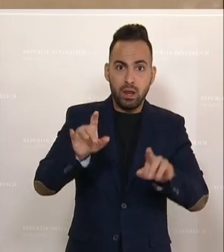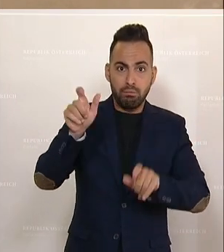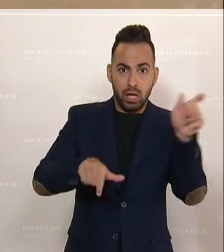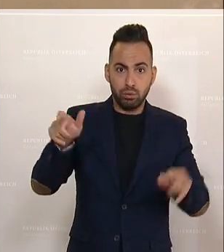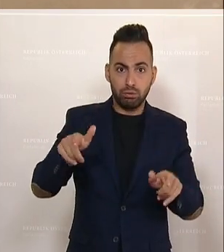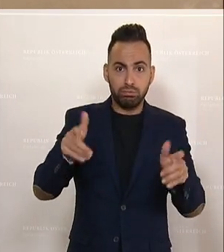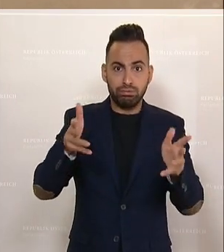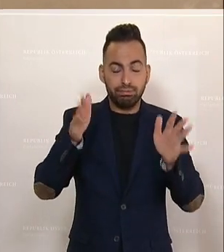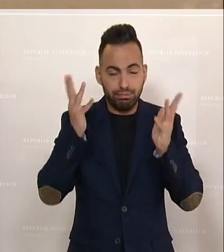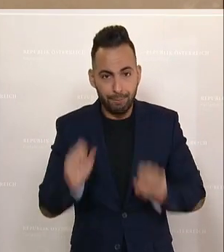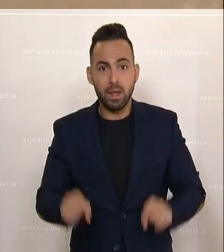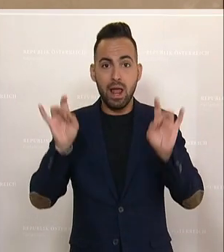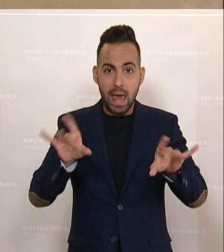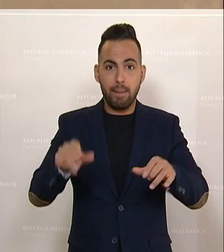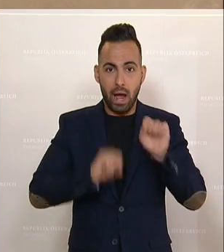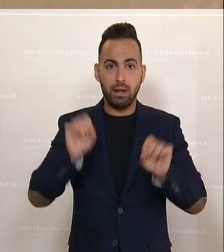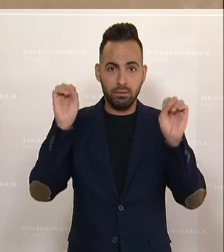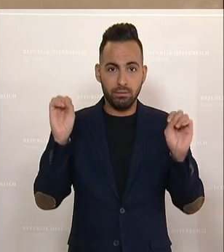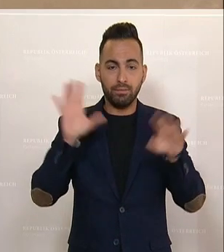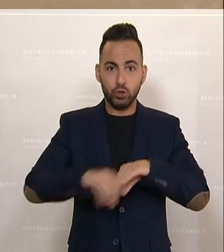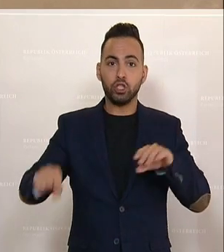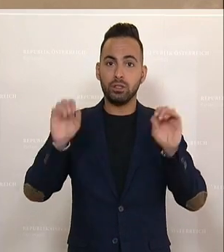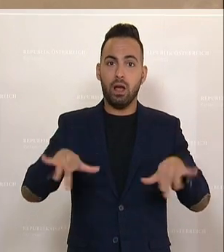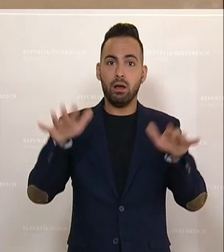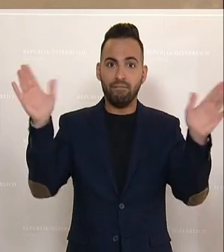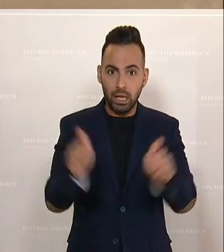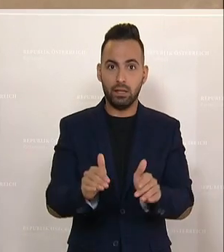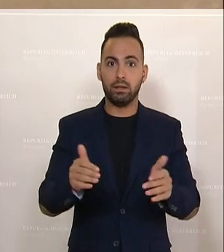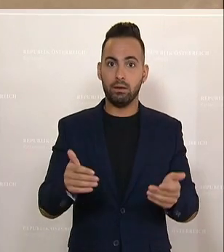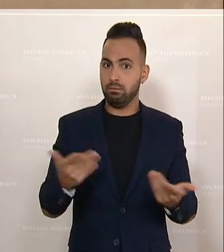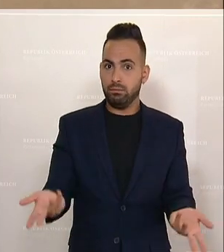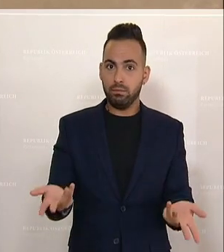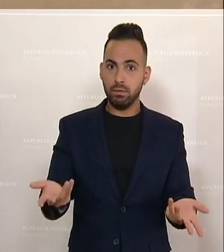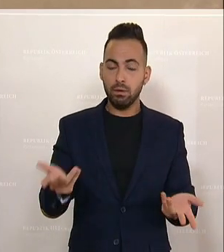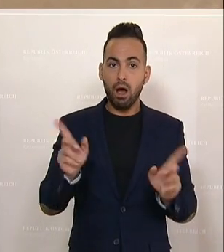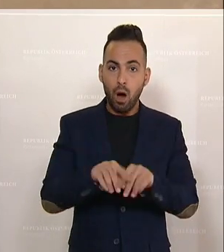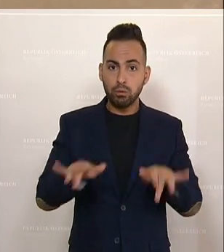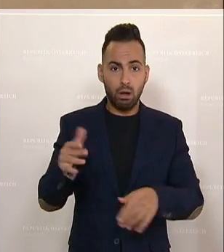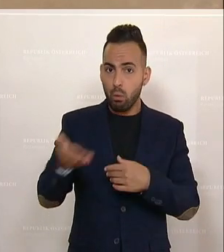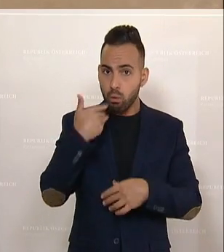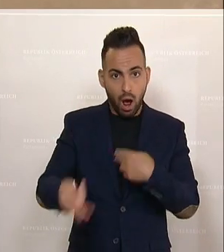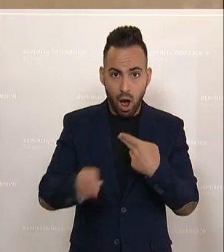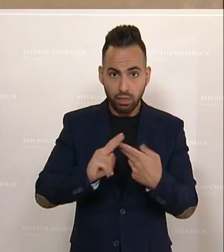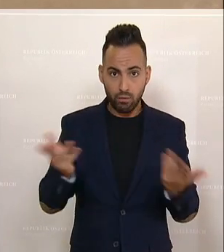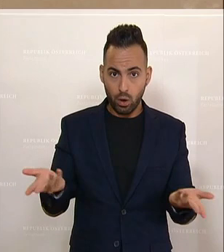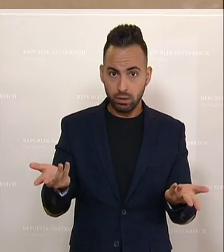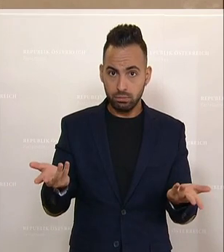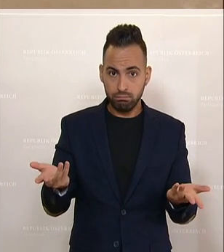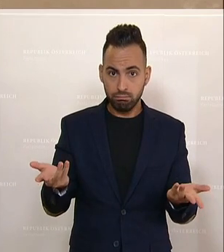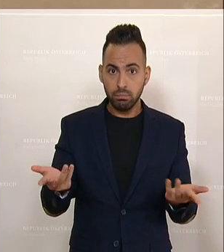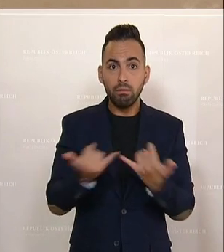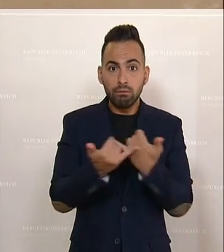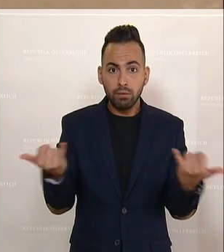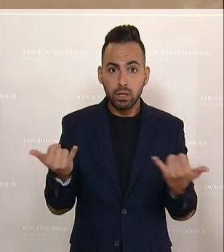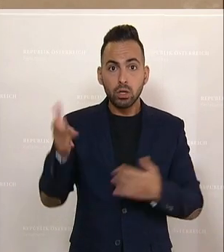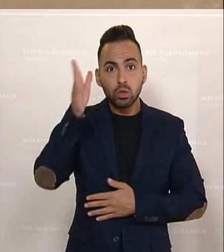hier Lehrermangel, urscht. Sie haben keinerlei Antworten auf, wie